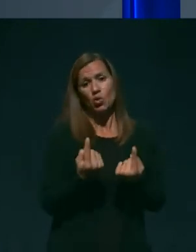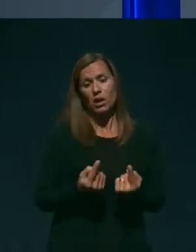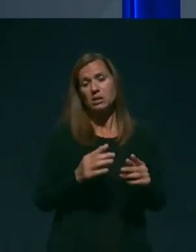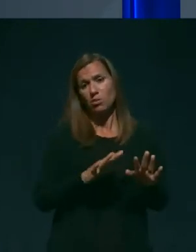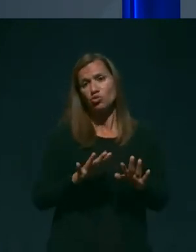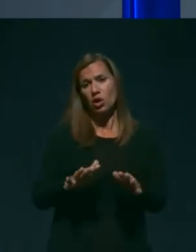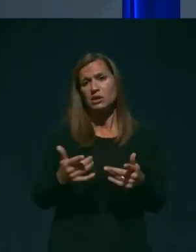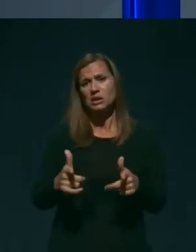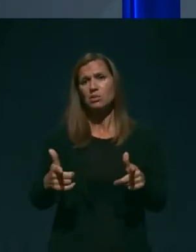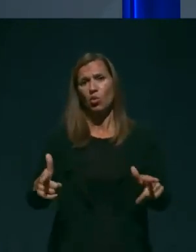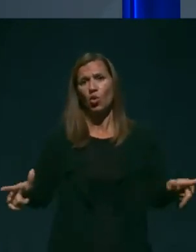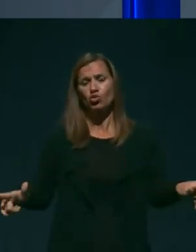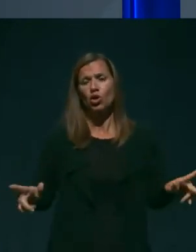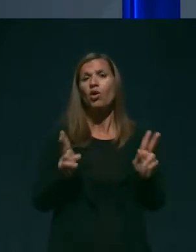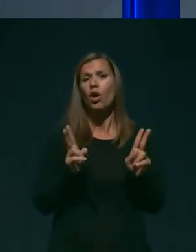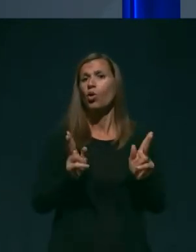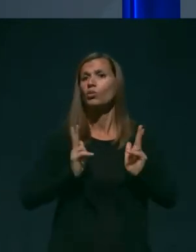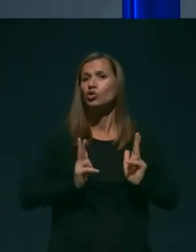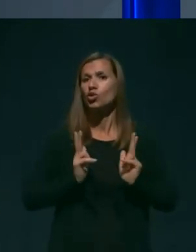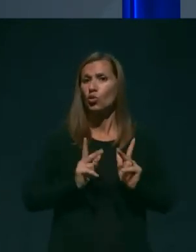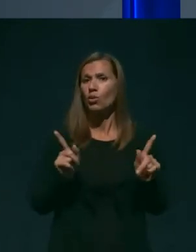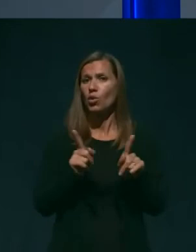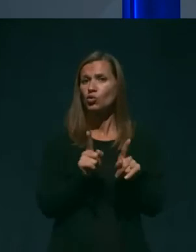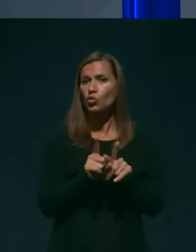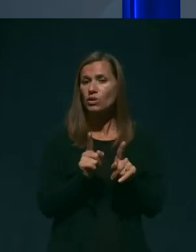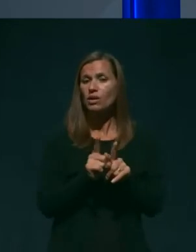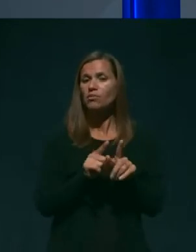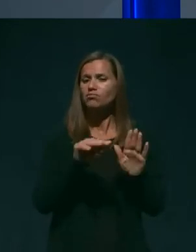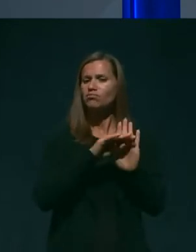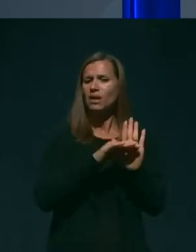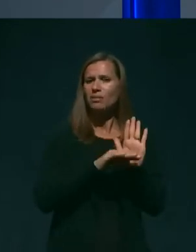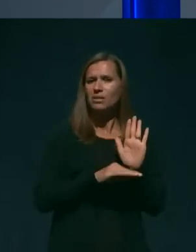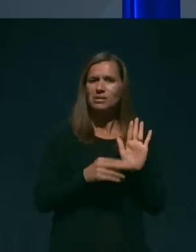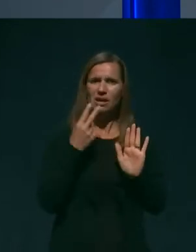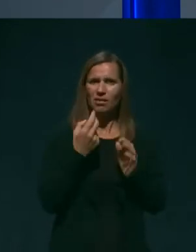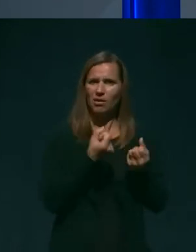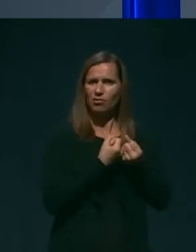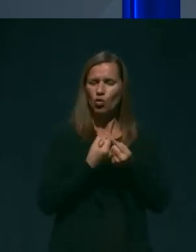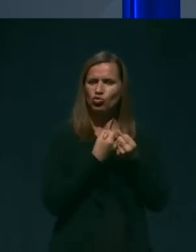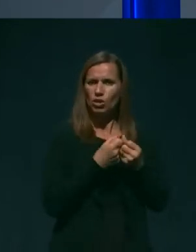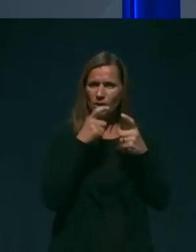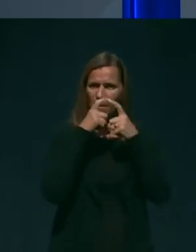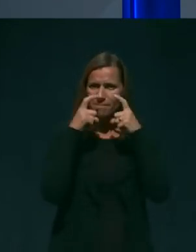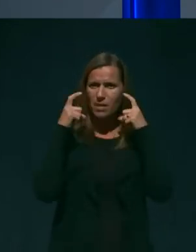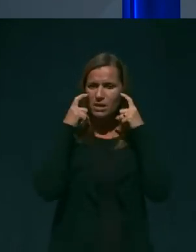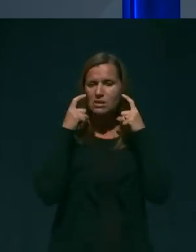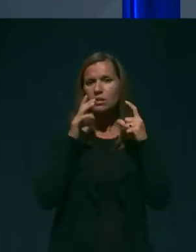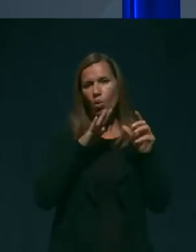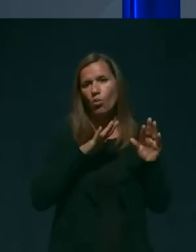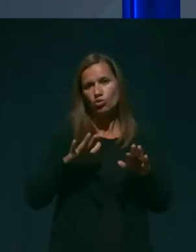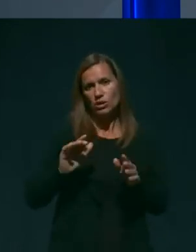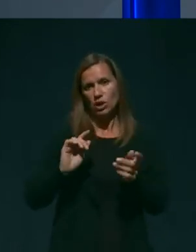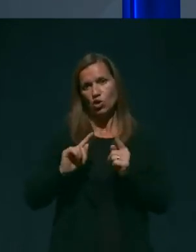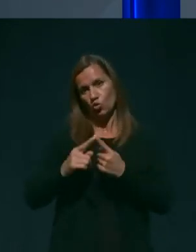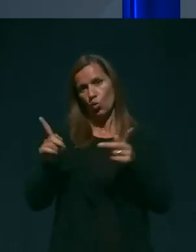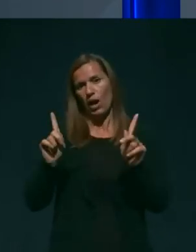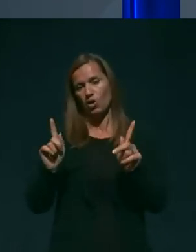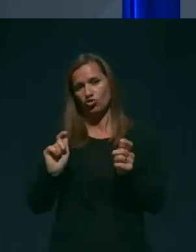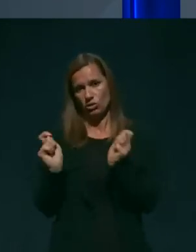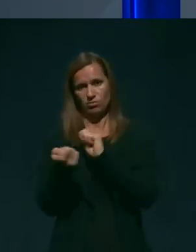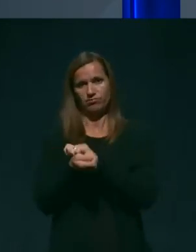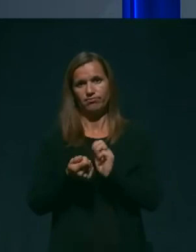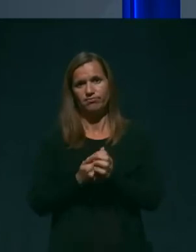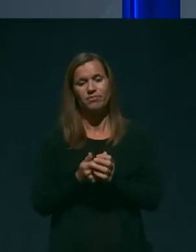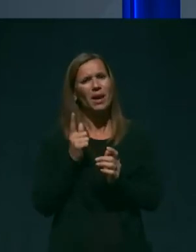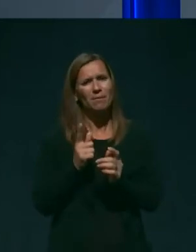pričakovati je, da bo tudi predpis glede nošenja mask drugačen. Vsekakor pa je treba